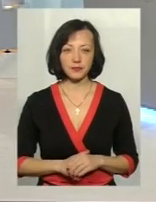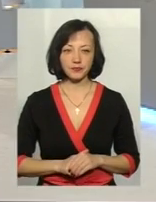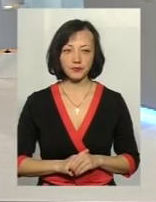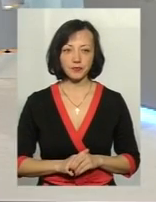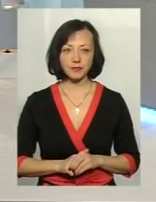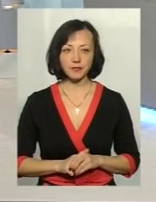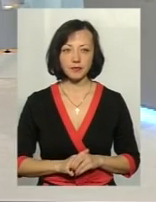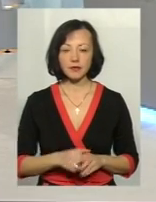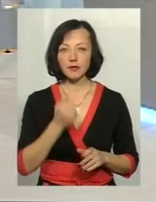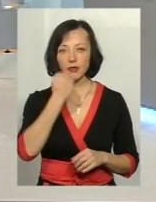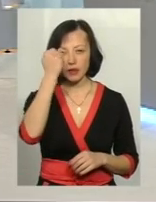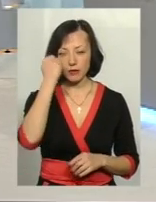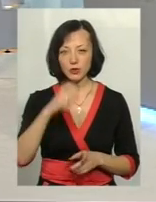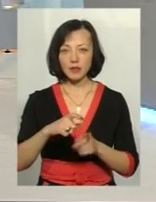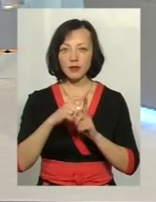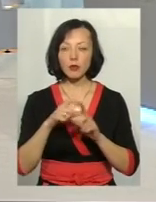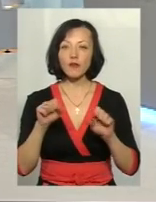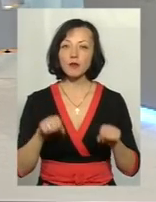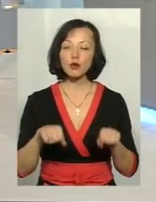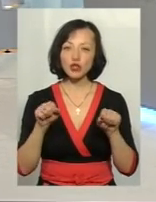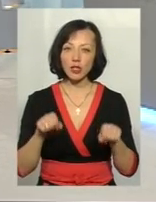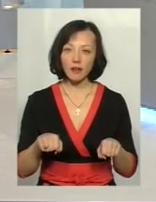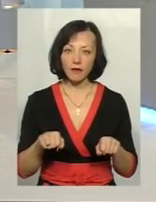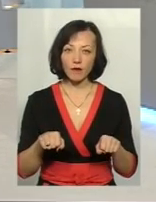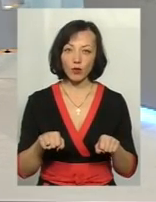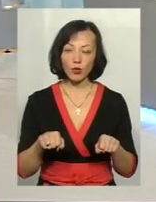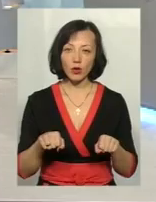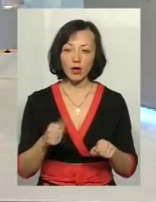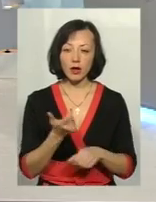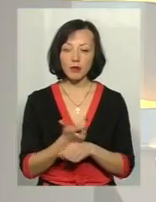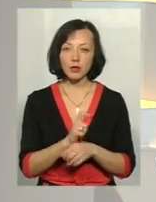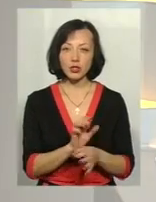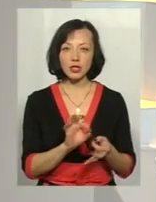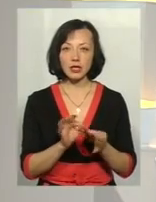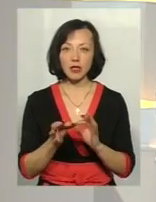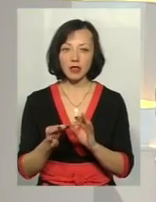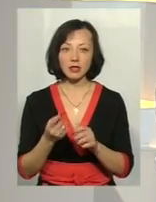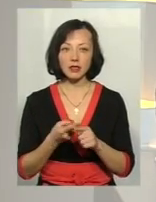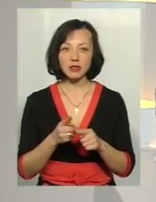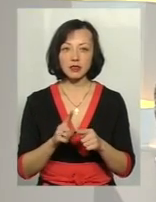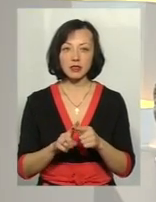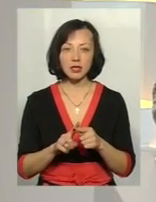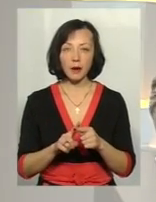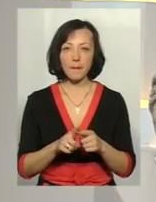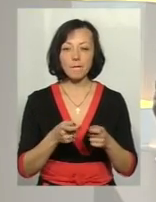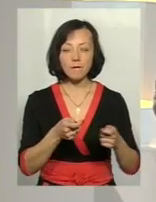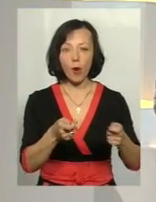Дякую за відповідь. Можливо, більш детальніше. Оці мобільні